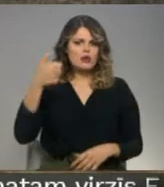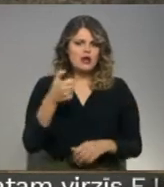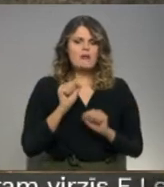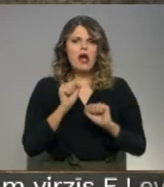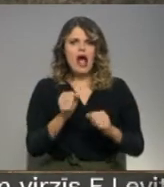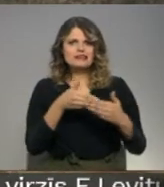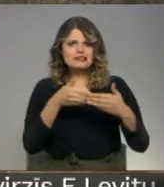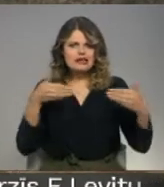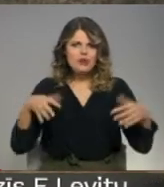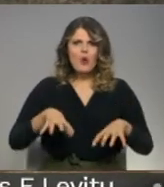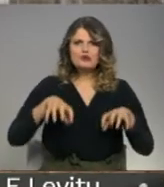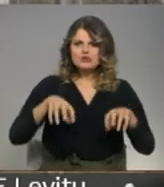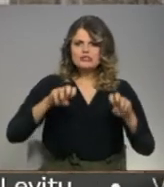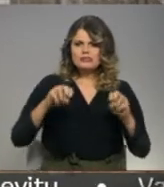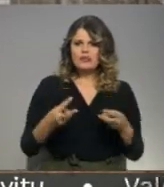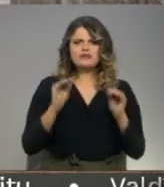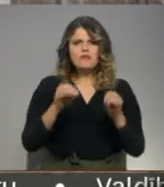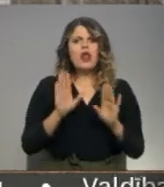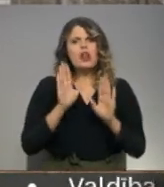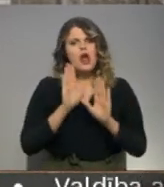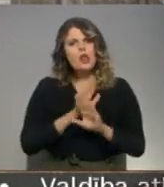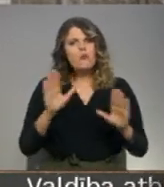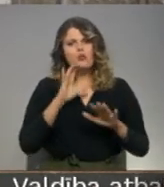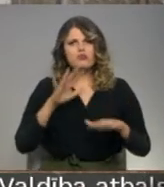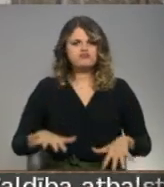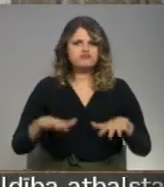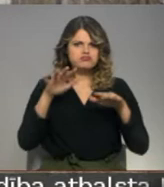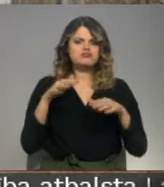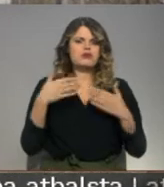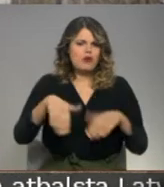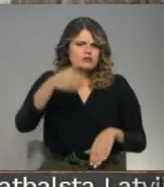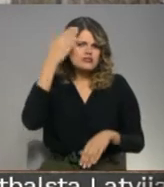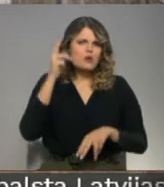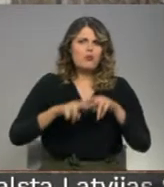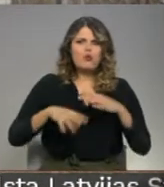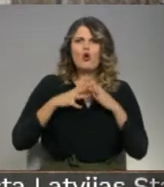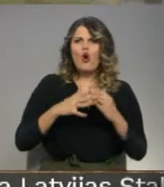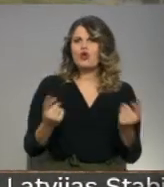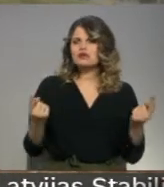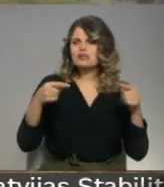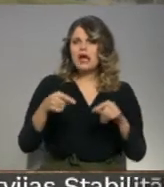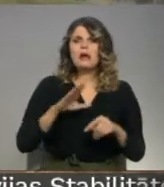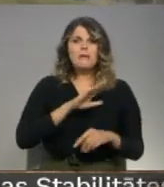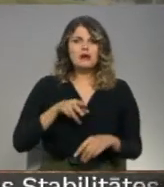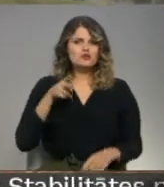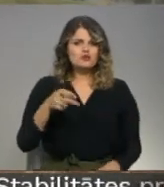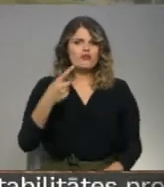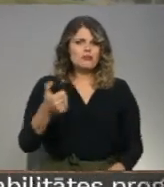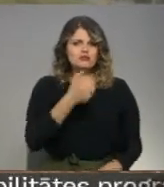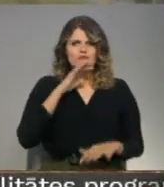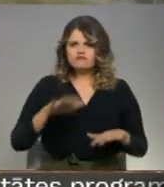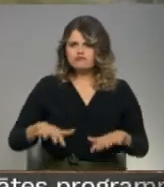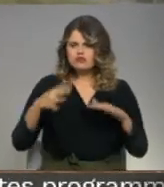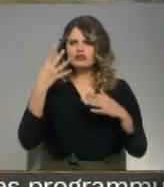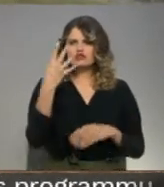sūkņu stacija, kas pasargā no aplūšanas sādažas izbūvēta vēl kauhozlaikā. Pēc 2011. gada plūdiem apmēram